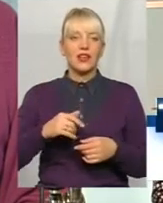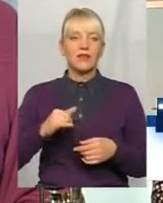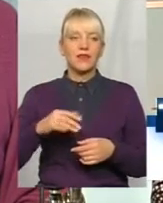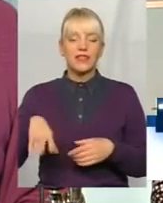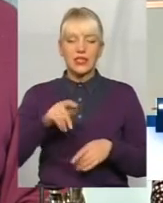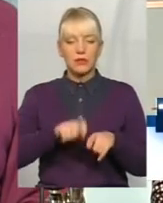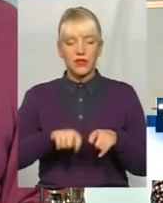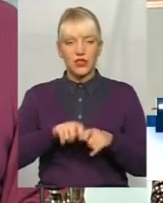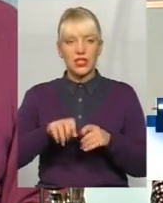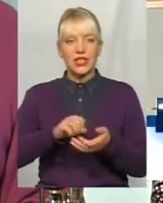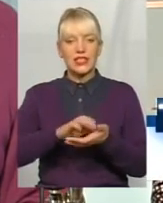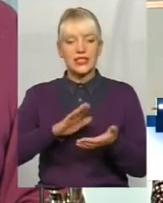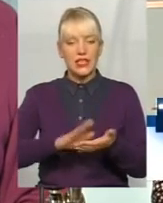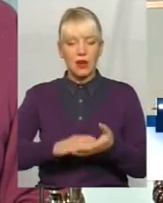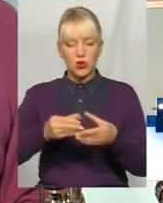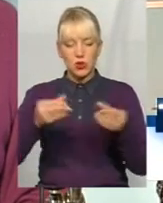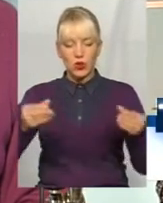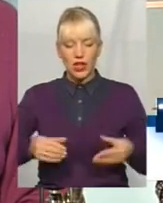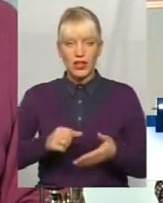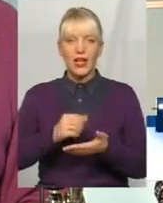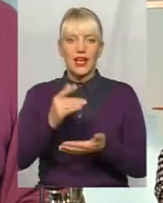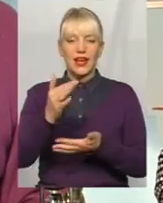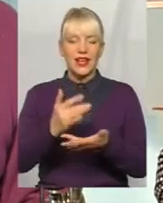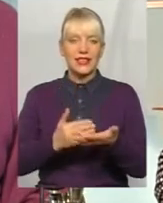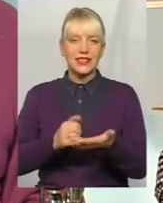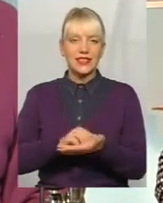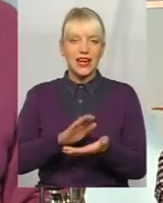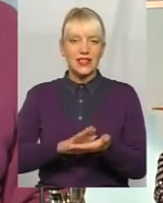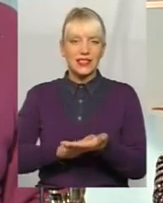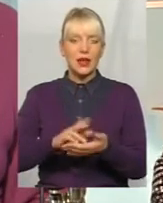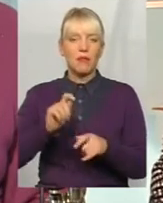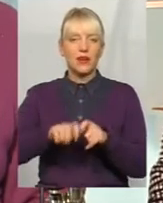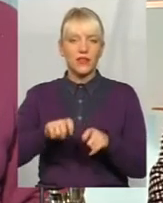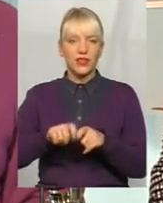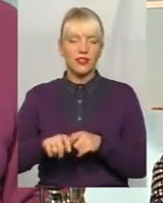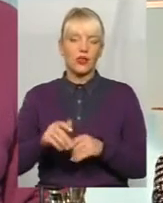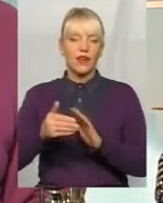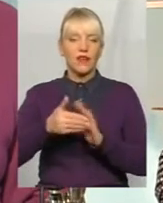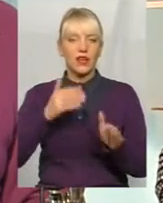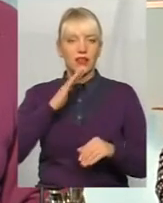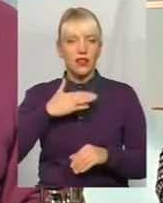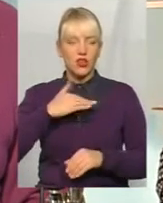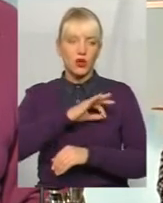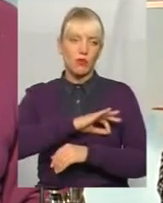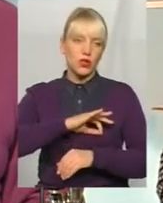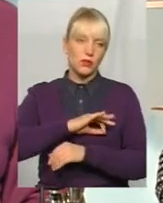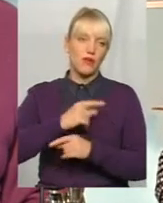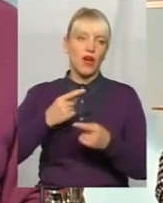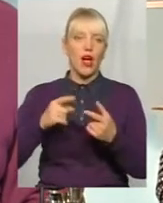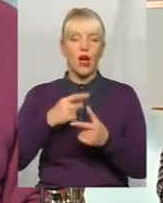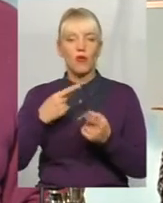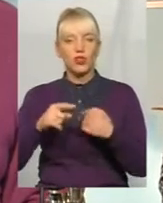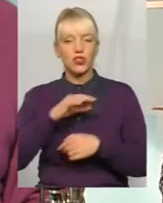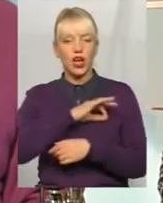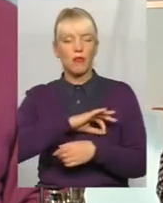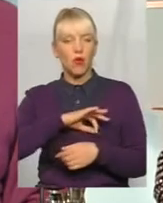Записом в журнал-рестрацій перевірок, викликом своєї, нашої проспілки або других альтернативних